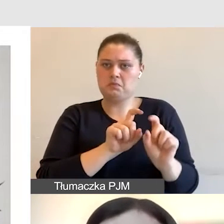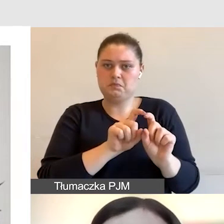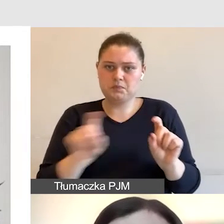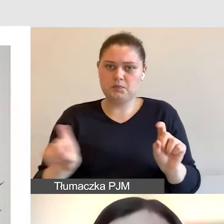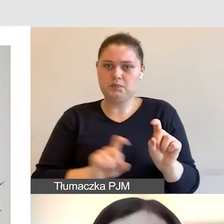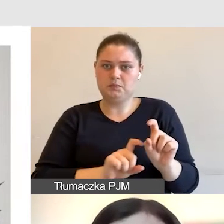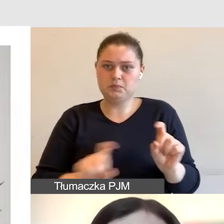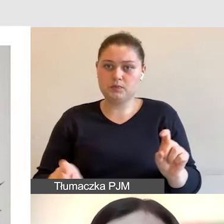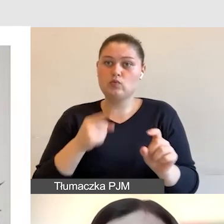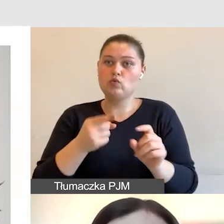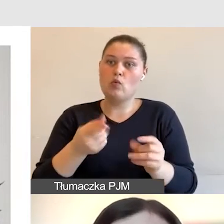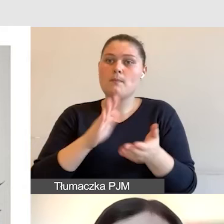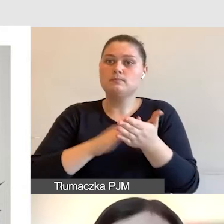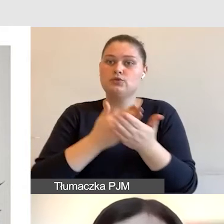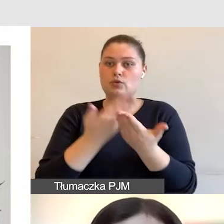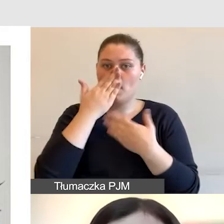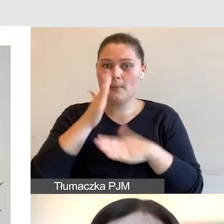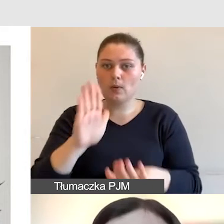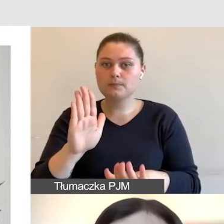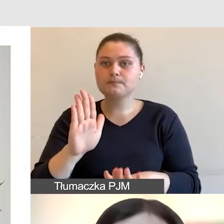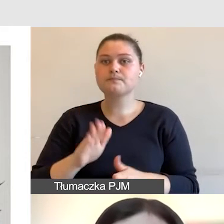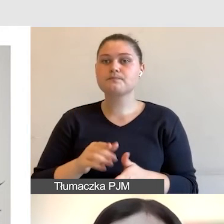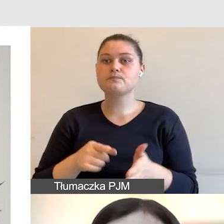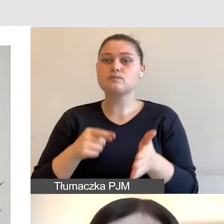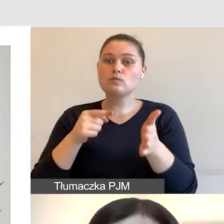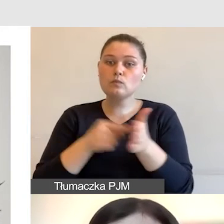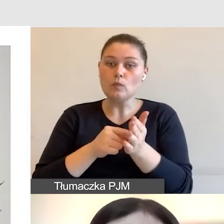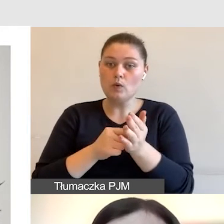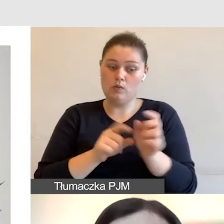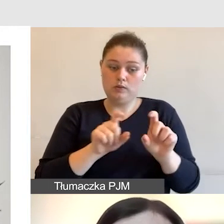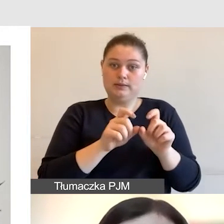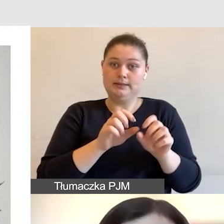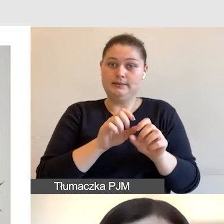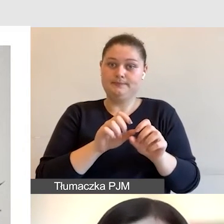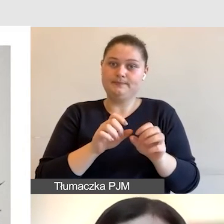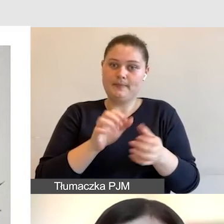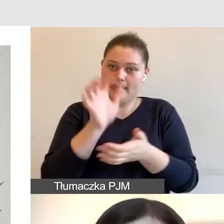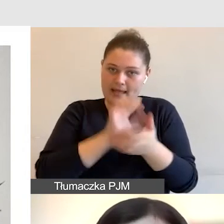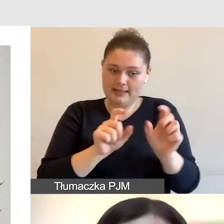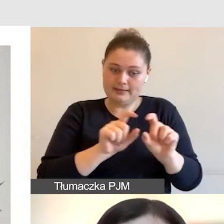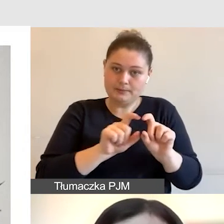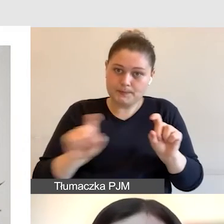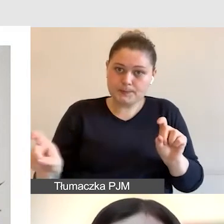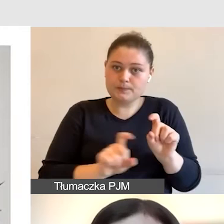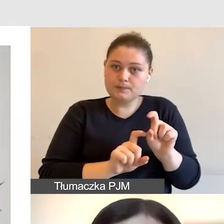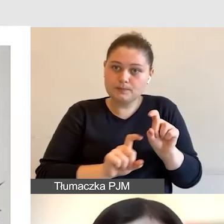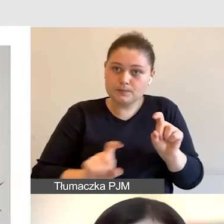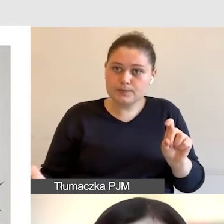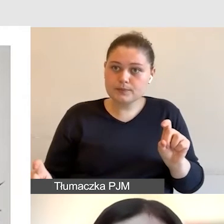Przykładowe rozwiązanie, dwie linie tekstu w Zoomie. Każdy, kto mówi,